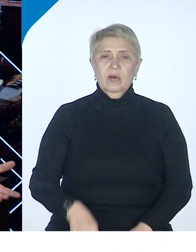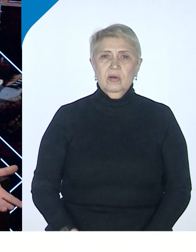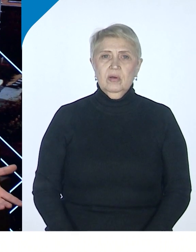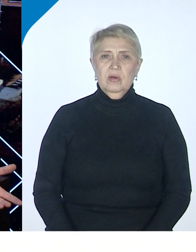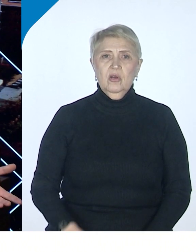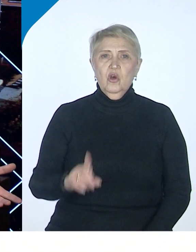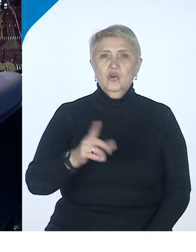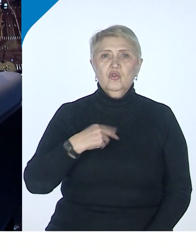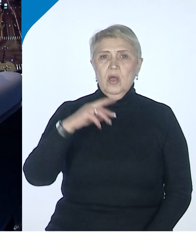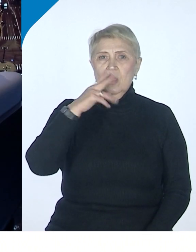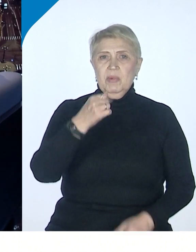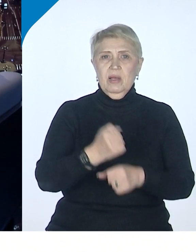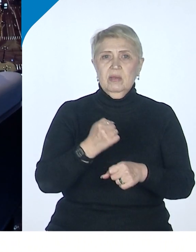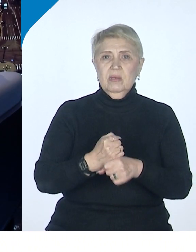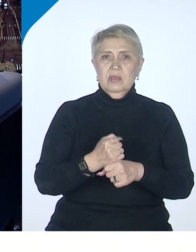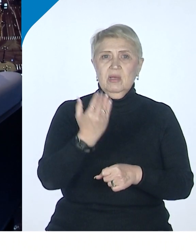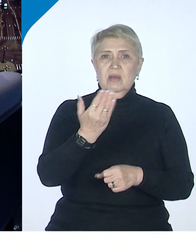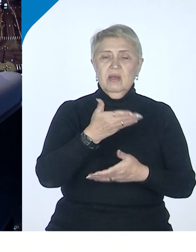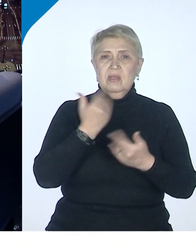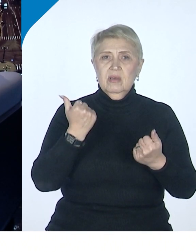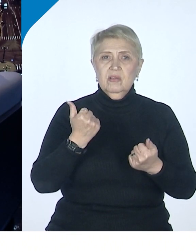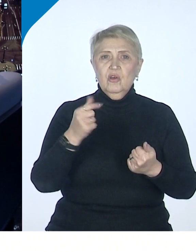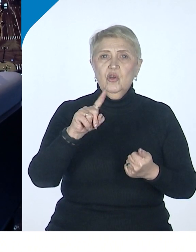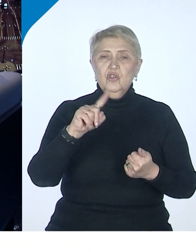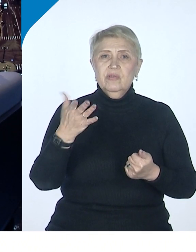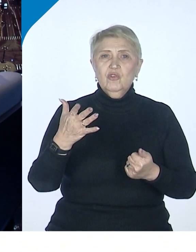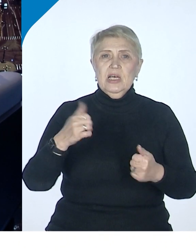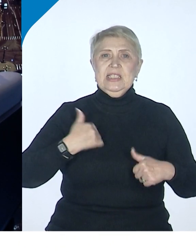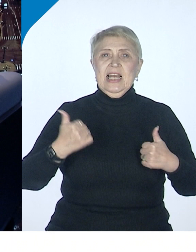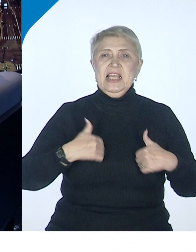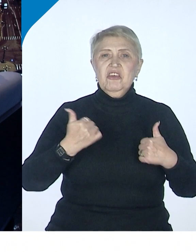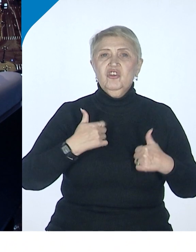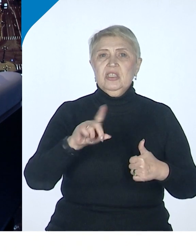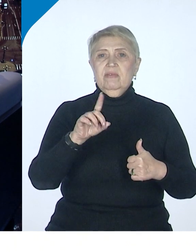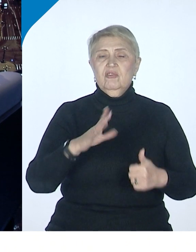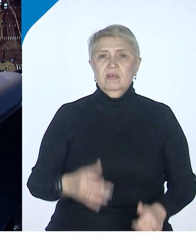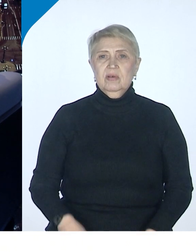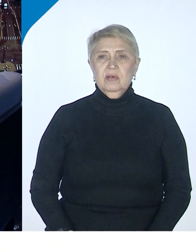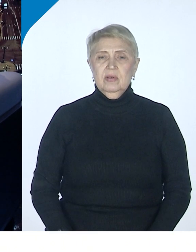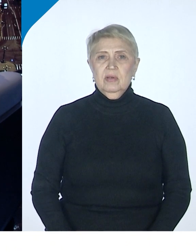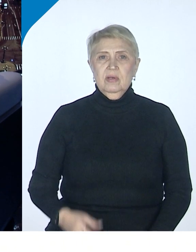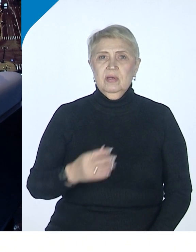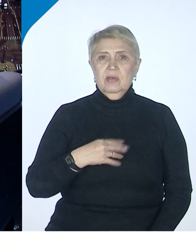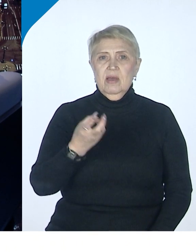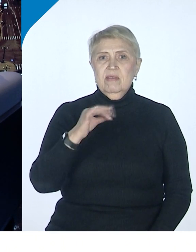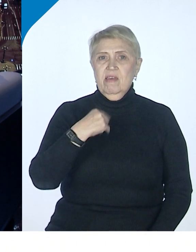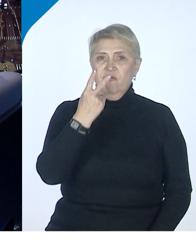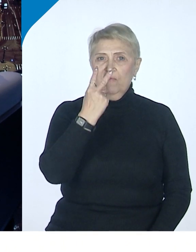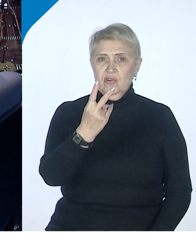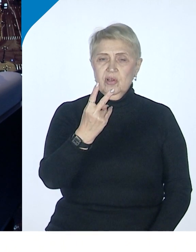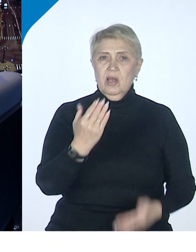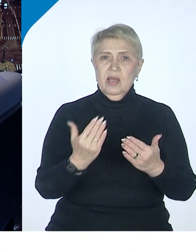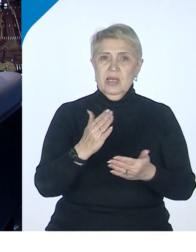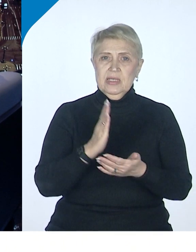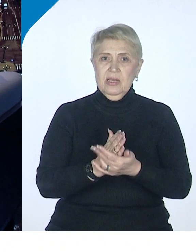что неправильно делается, их нет. Чего-то стратегического я не вижу. Если